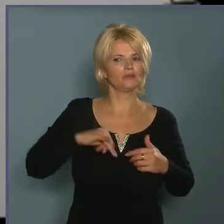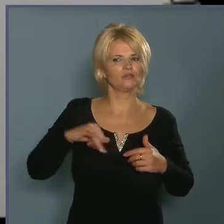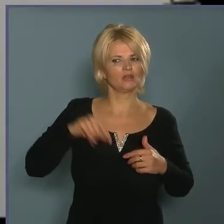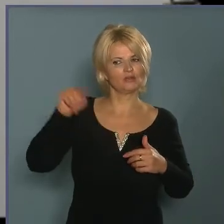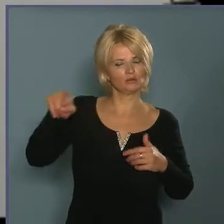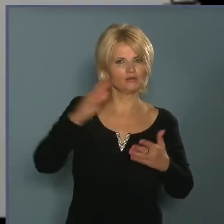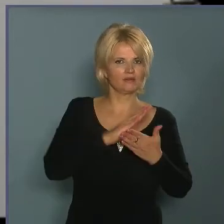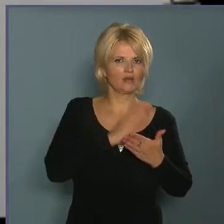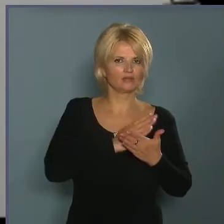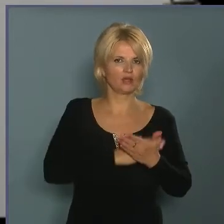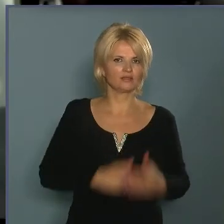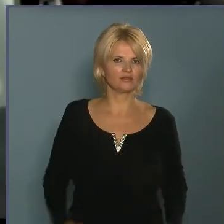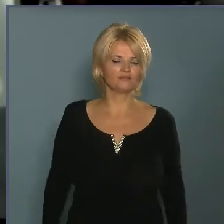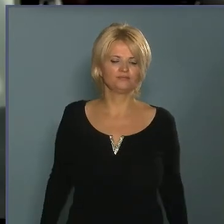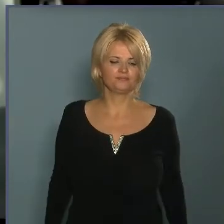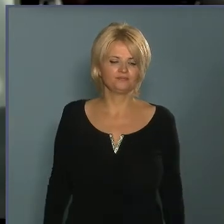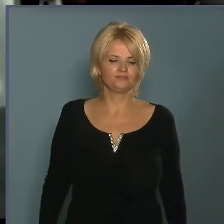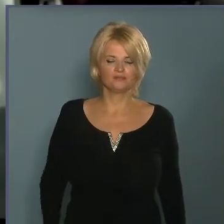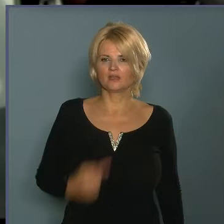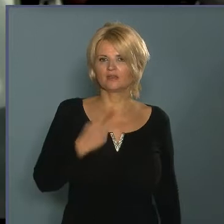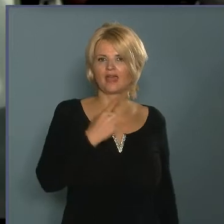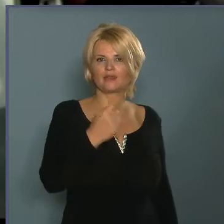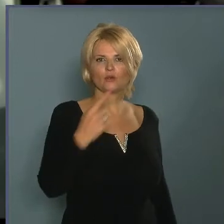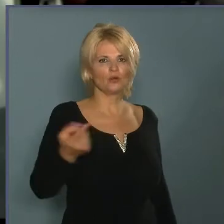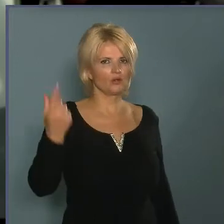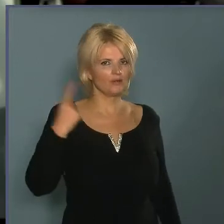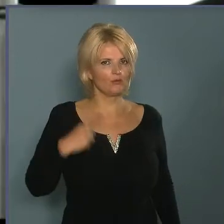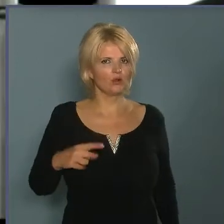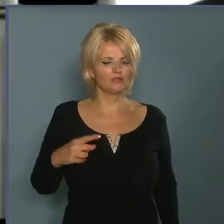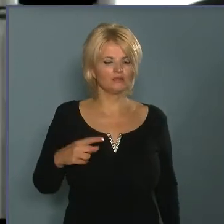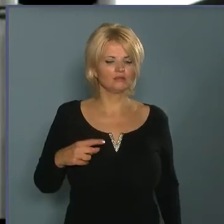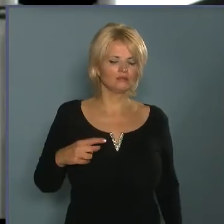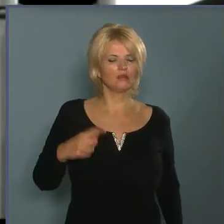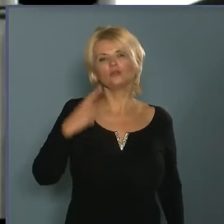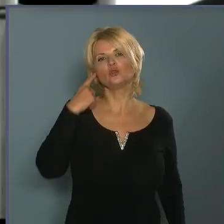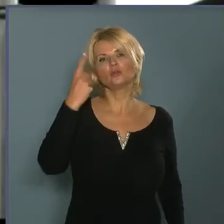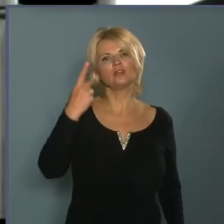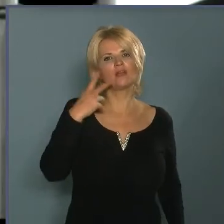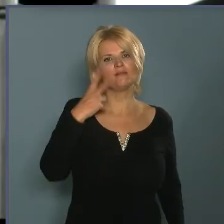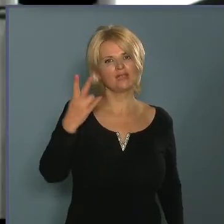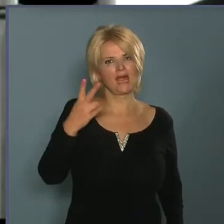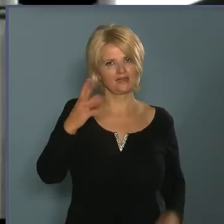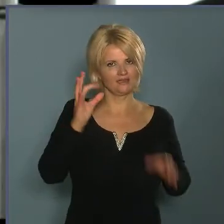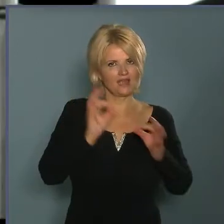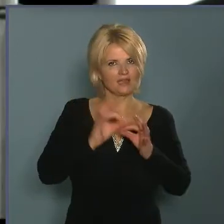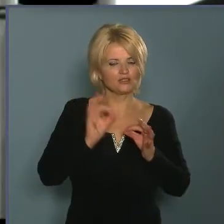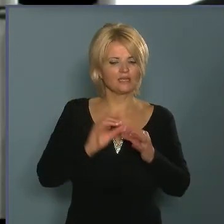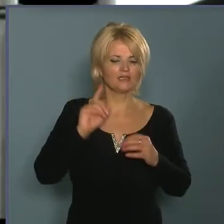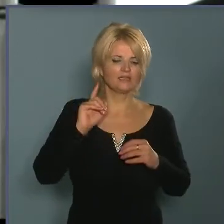hatáskörükbe tartozik. Tehát önök voltak éppen figyelemmel kísérhetik a fejleményeket, már